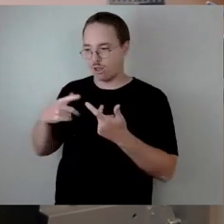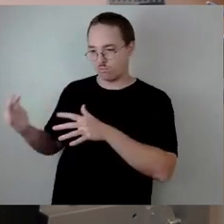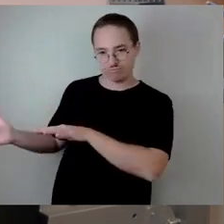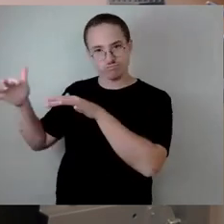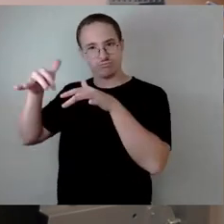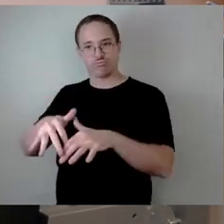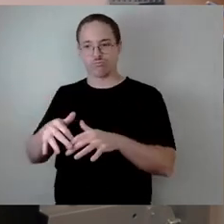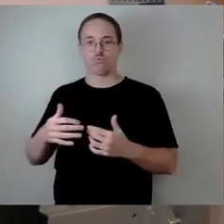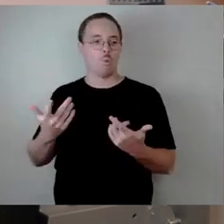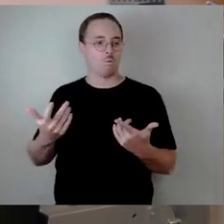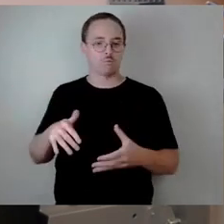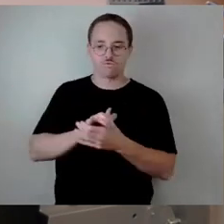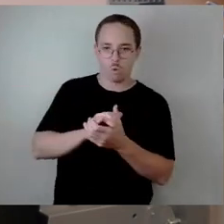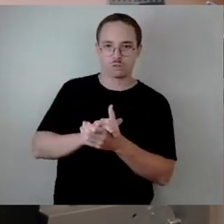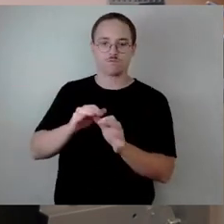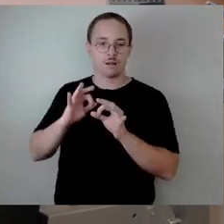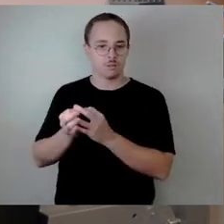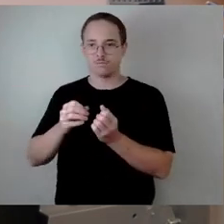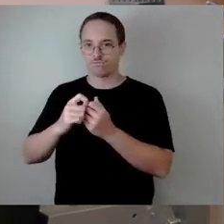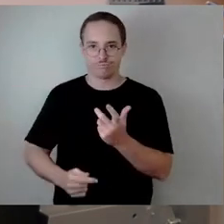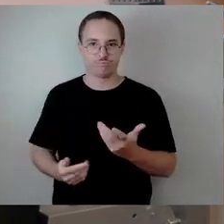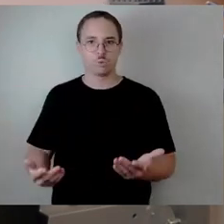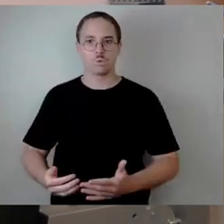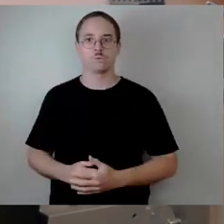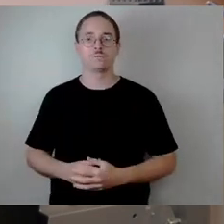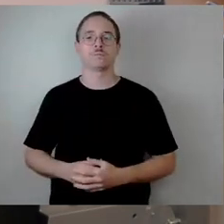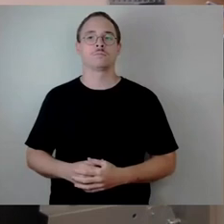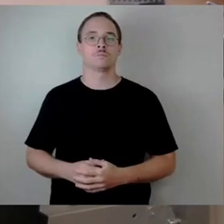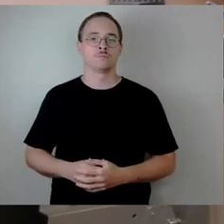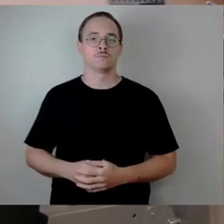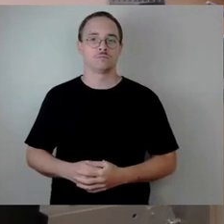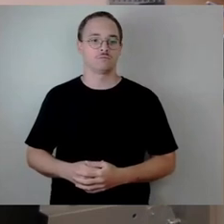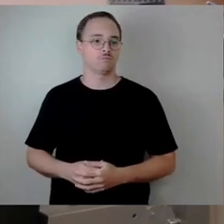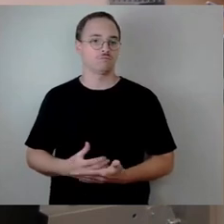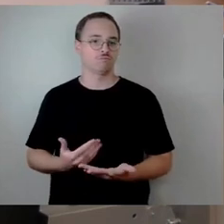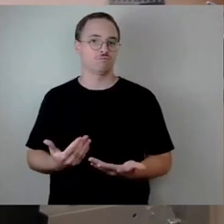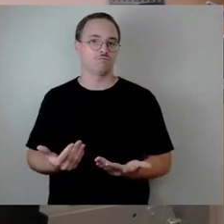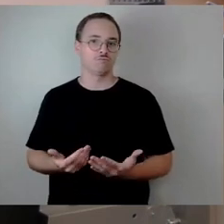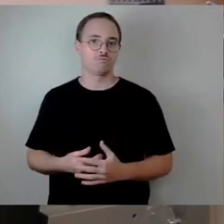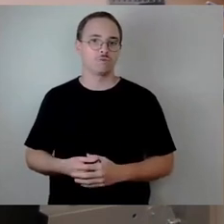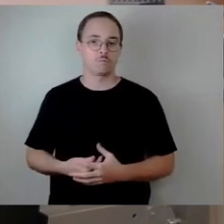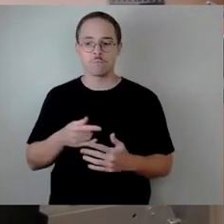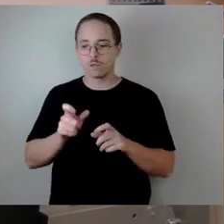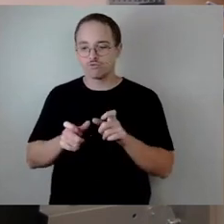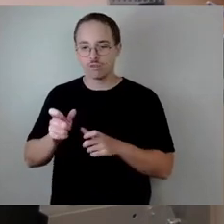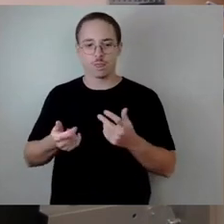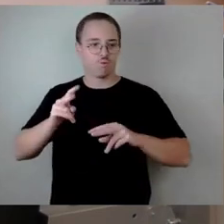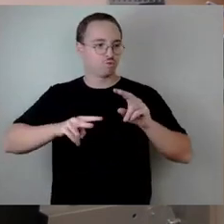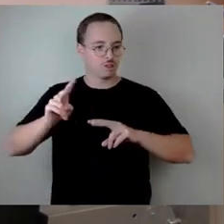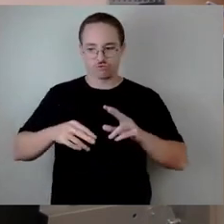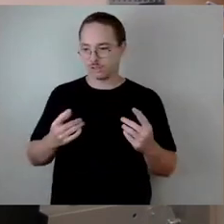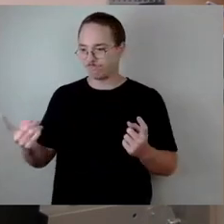Kleingärten haben da durchaus eine wesentliche Funktion, indem sie eben Menschen ganz unterschiedlichen Herkommens